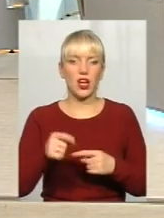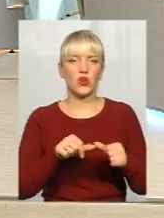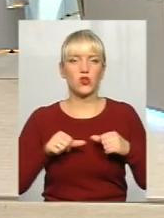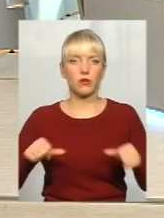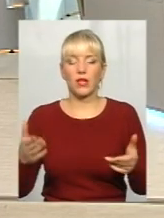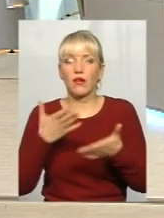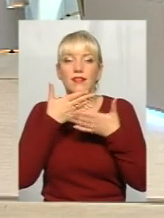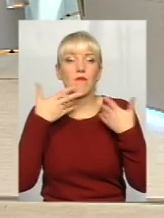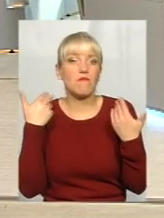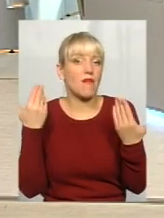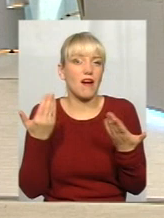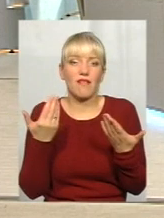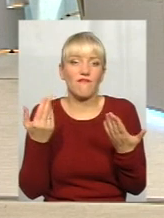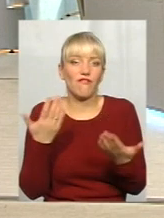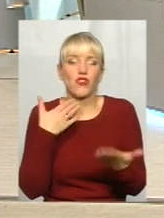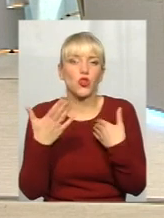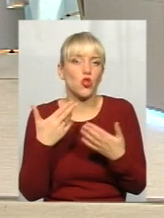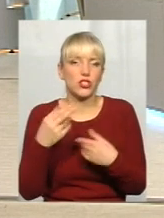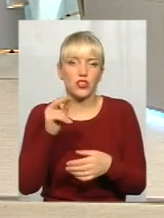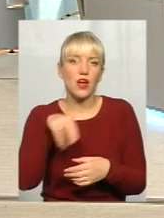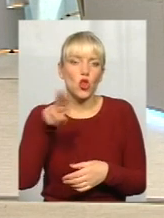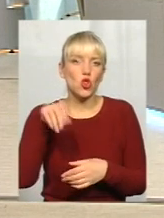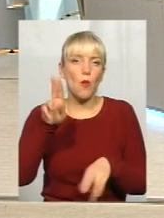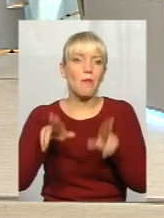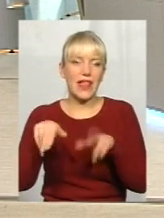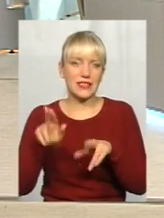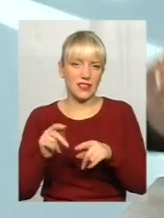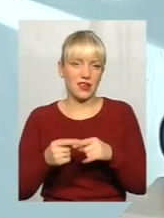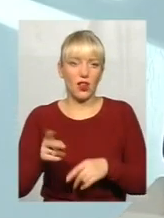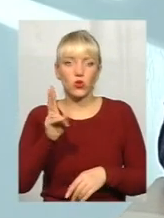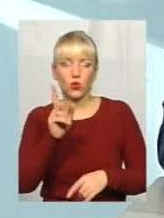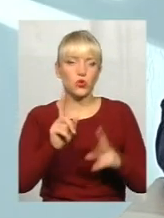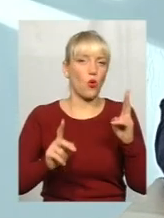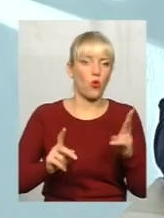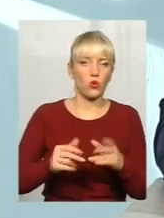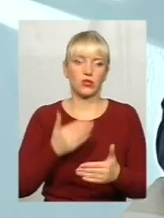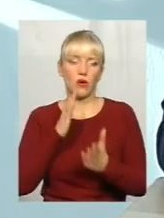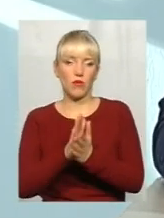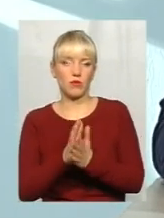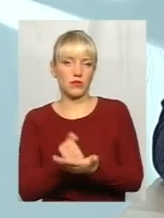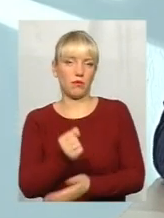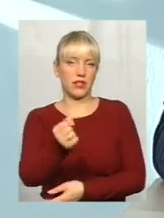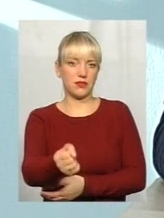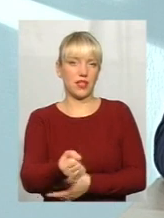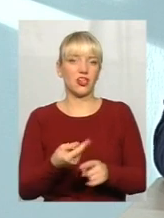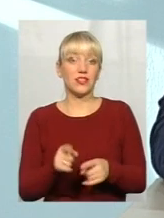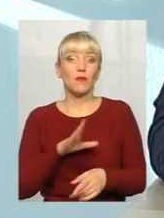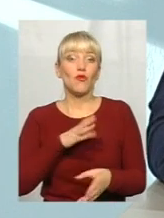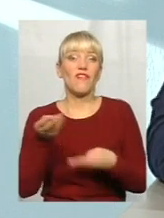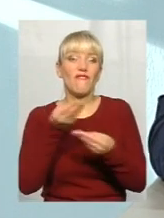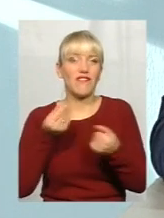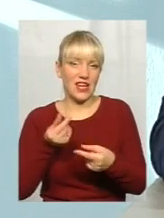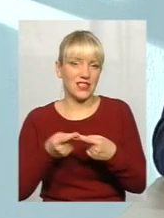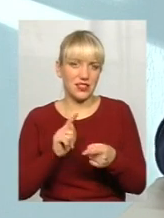до пензлика, ви розумієте? Тобто попросив хтось когось сильний світ і призначили. Тому це були фейки, і добре, що їх